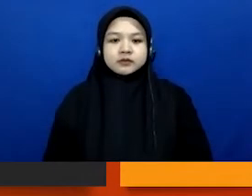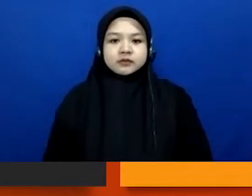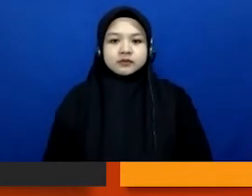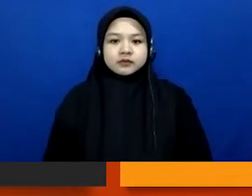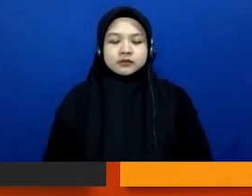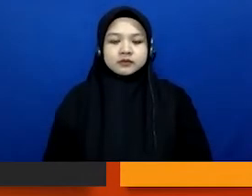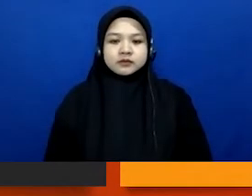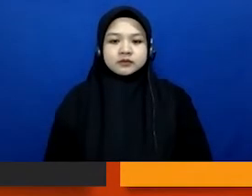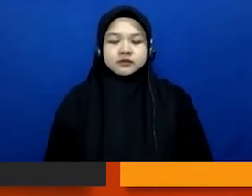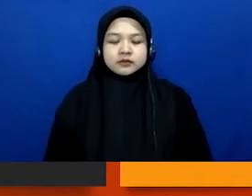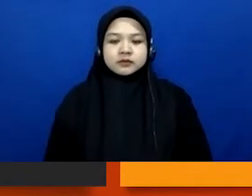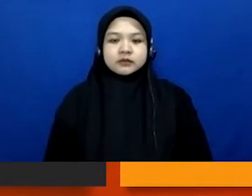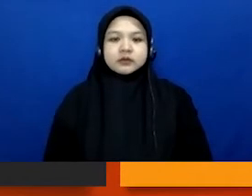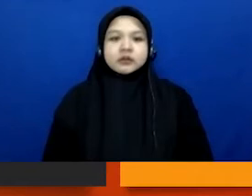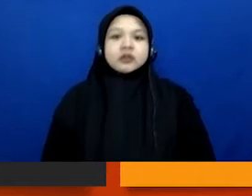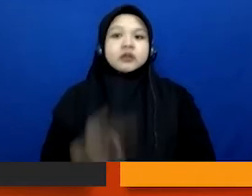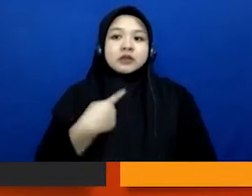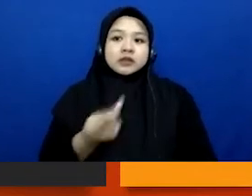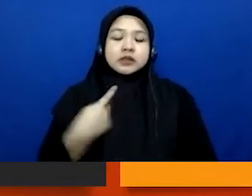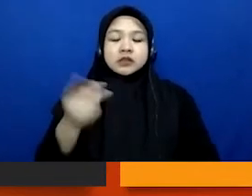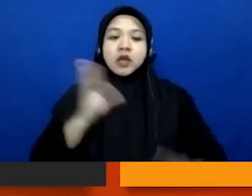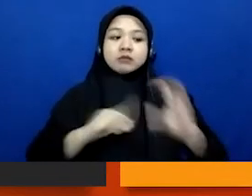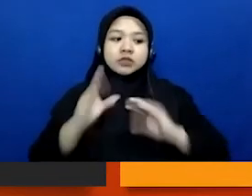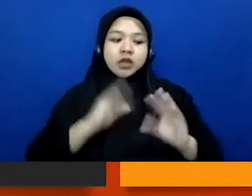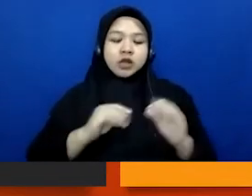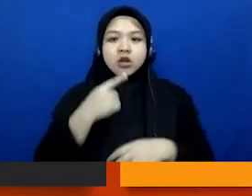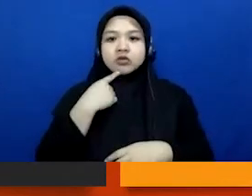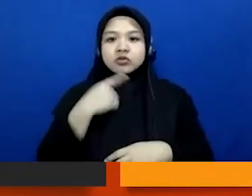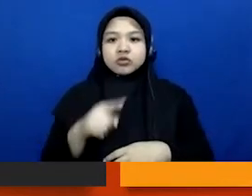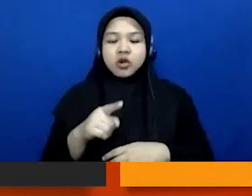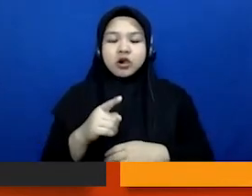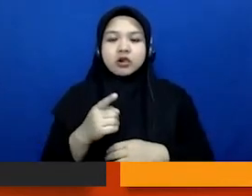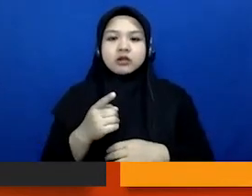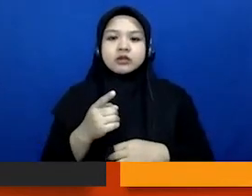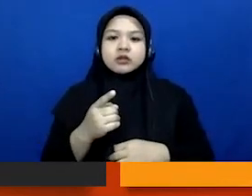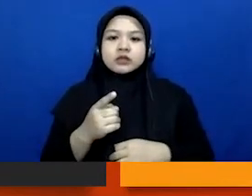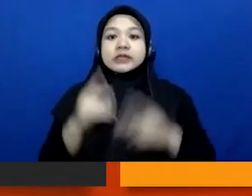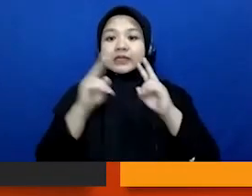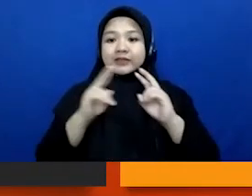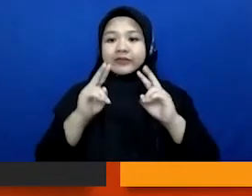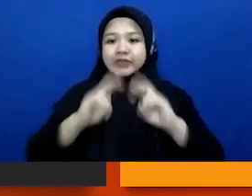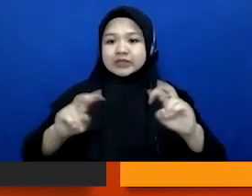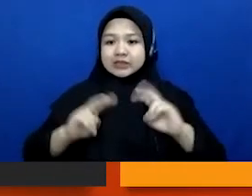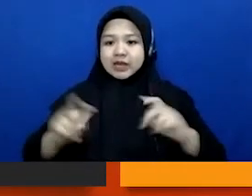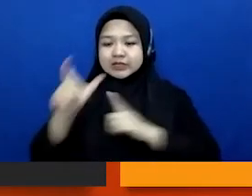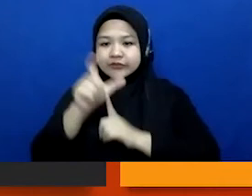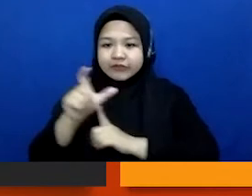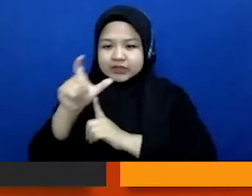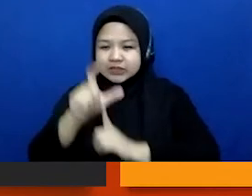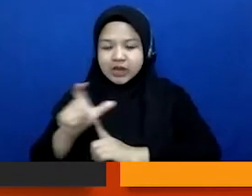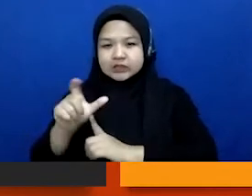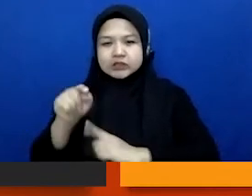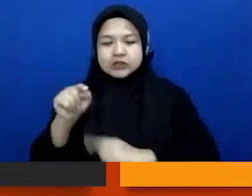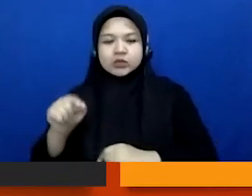sini kita bicara soal dalam investigasi itu setidaknya ya, teman-teman